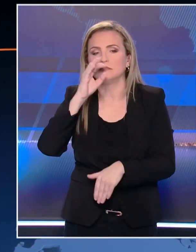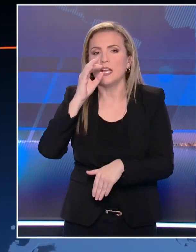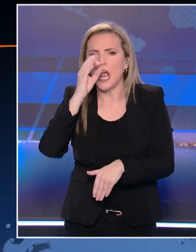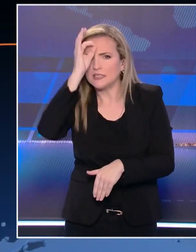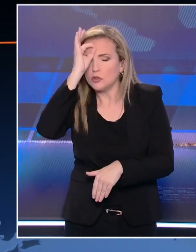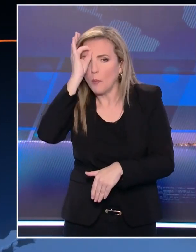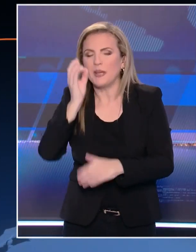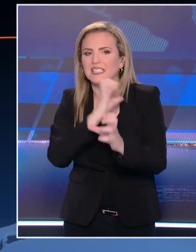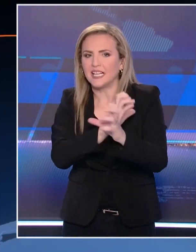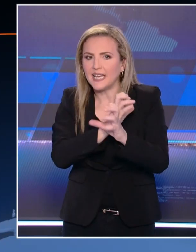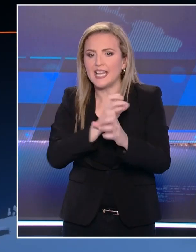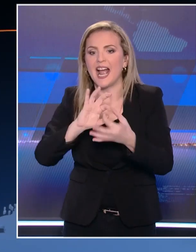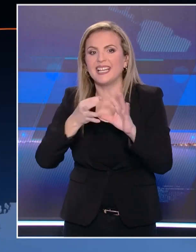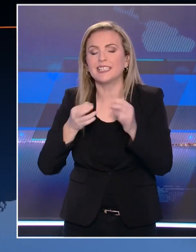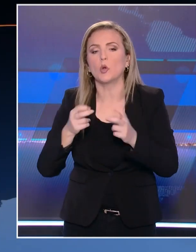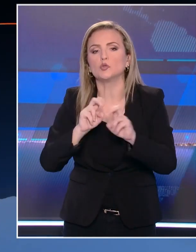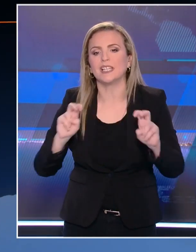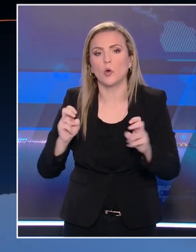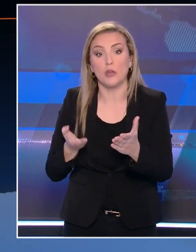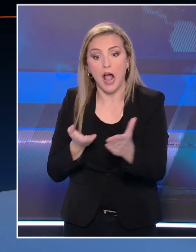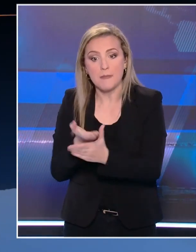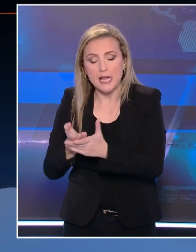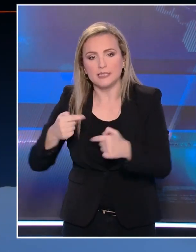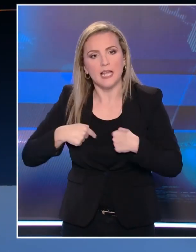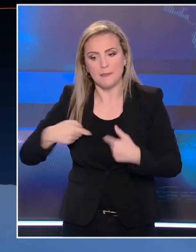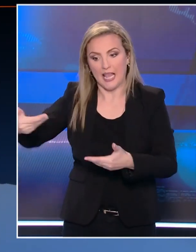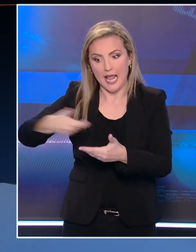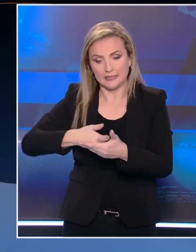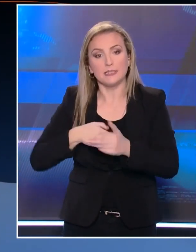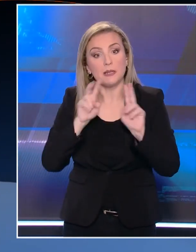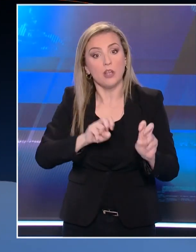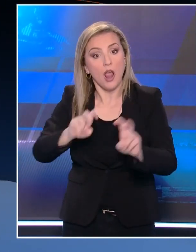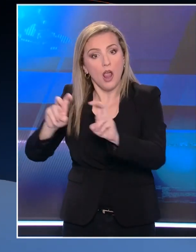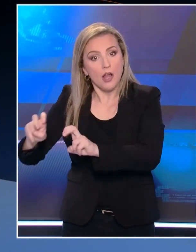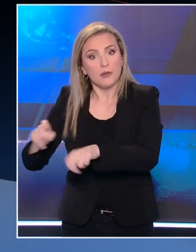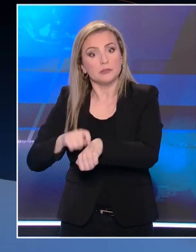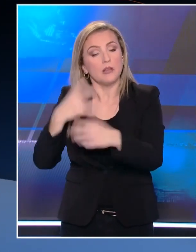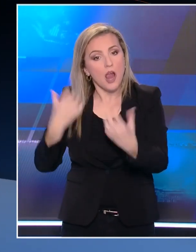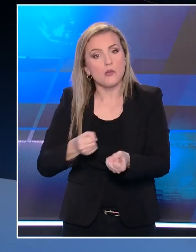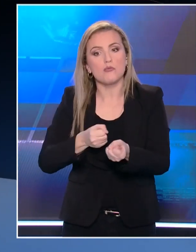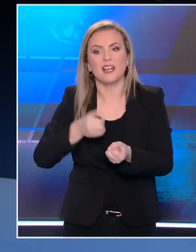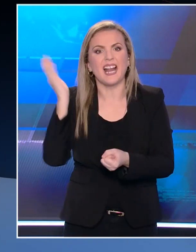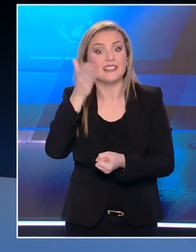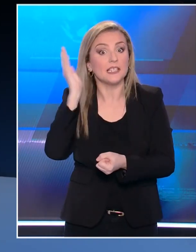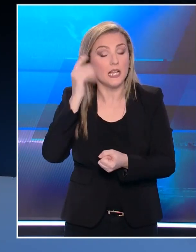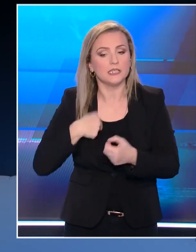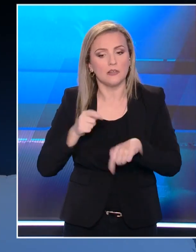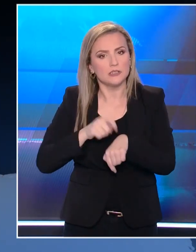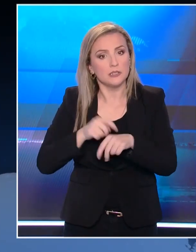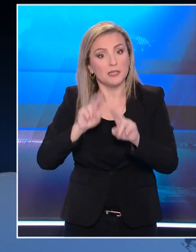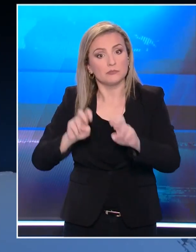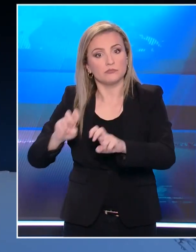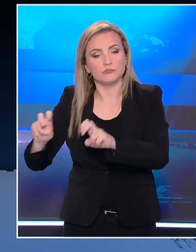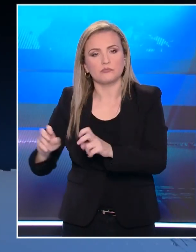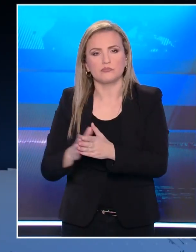είμαστε υποχρεωμένοι να τη διαρευνήσουμε και τη διαρευνούμε άμεσα όπως υπάρχουν αυτή τη στιγμή καταγγελίες οποίες διαρευνούμε.